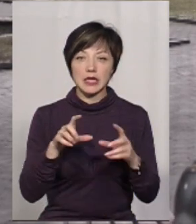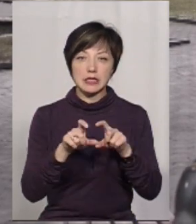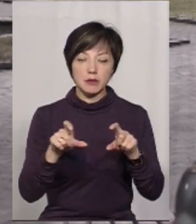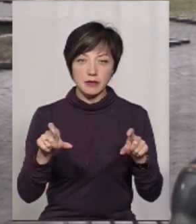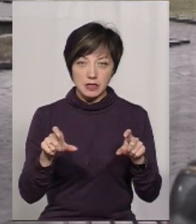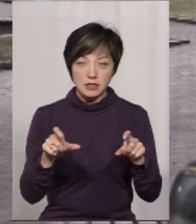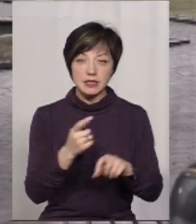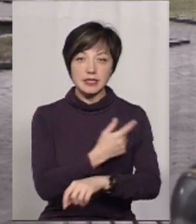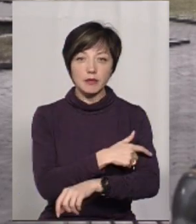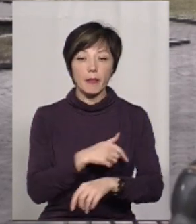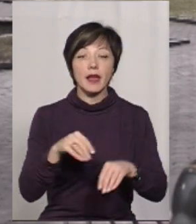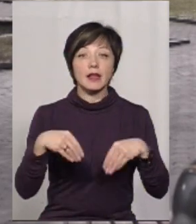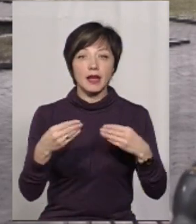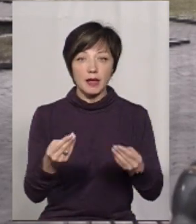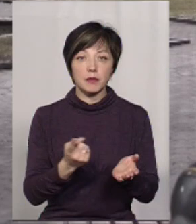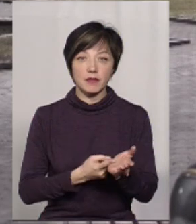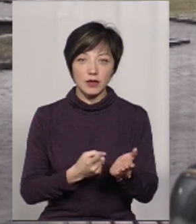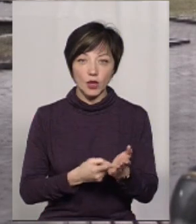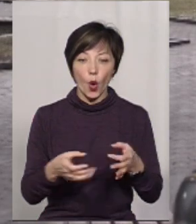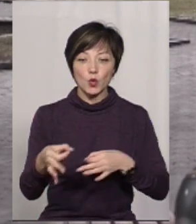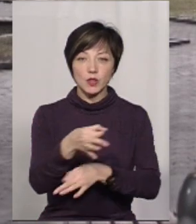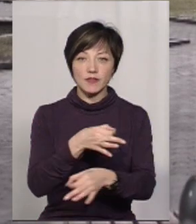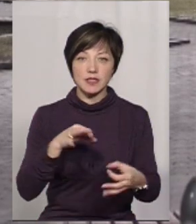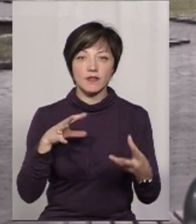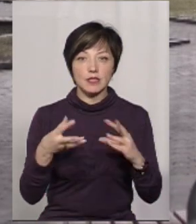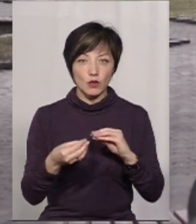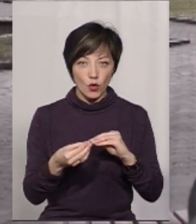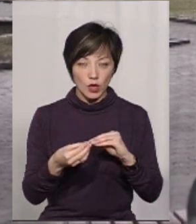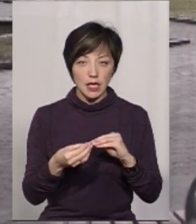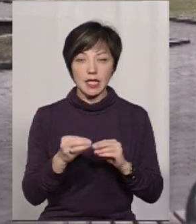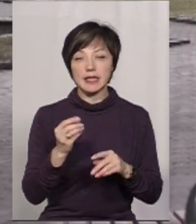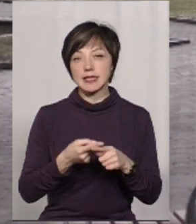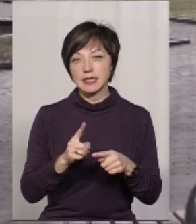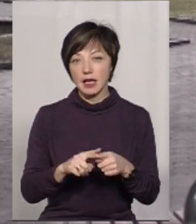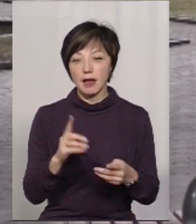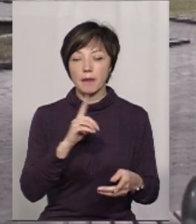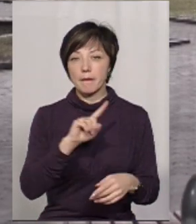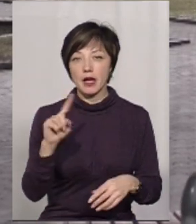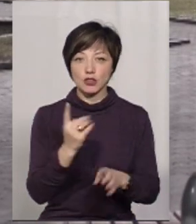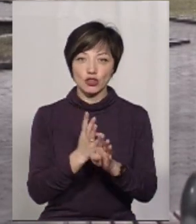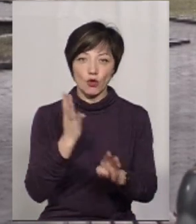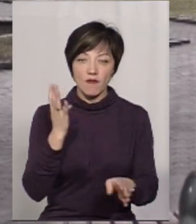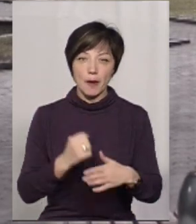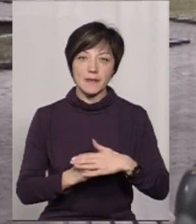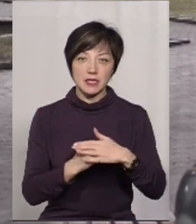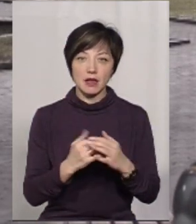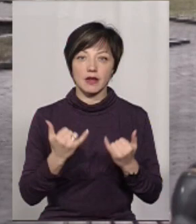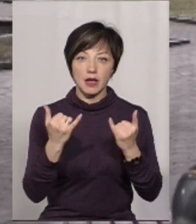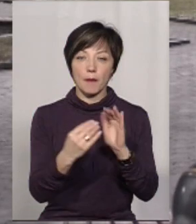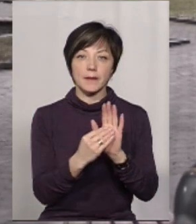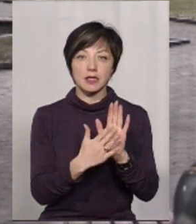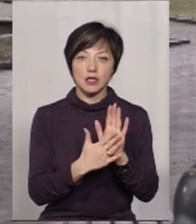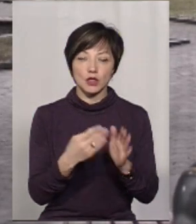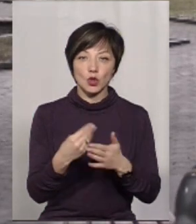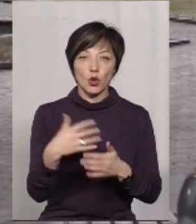дає підтвердження, що дійсно це називається консультаційний висновок. Це є першочергова підстава для призначення